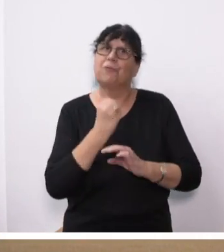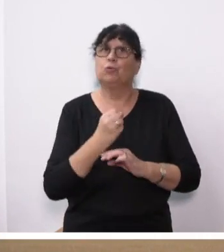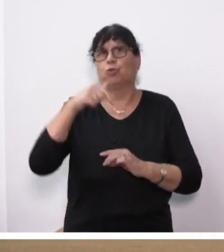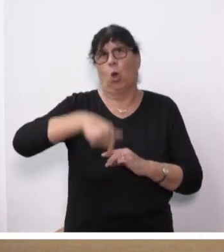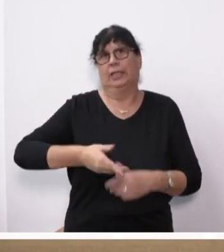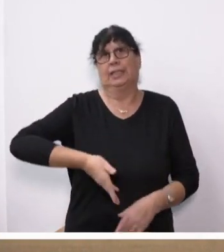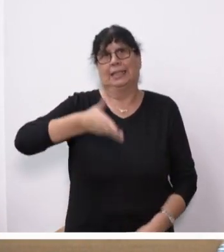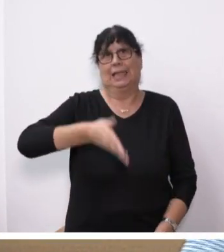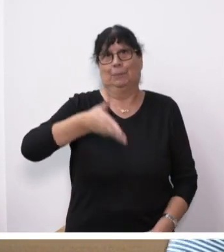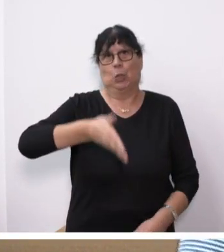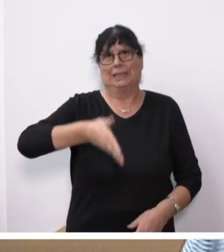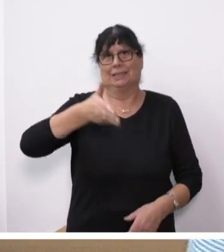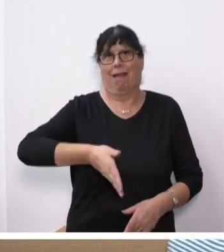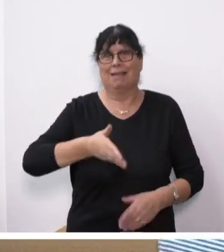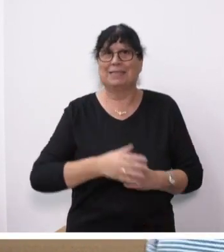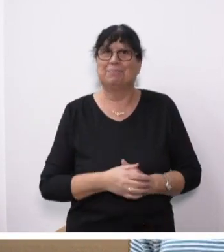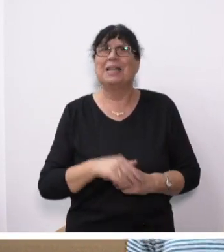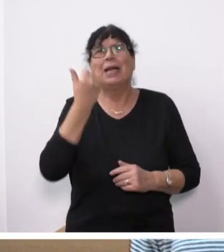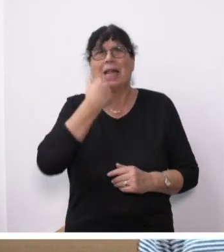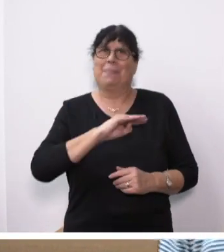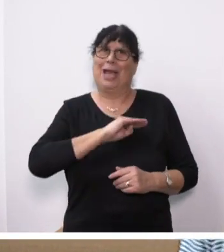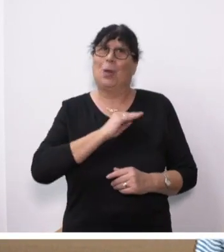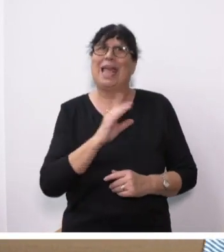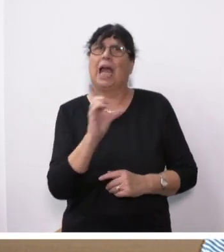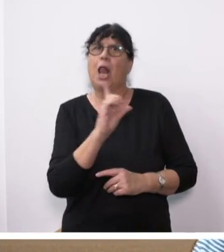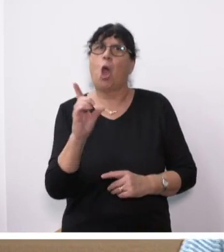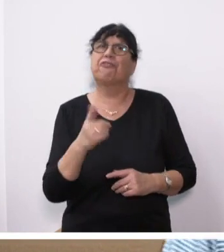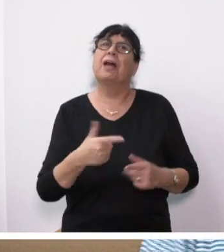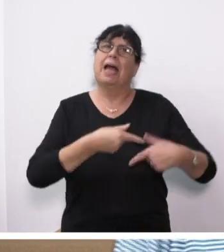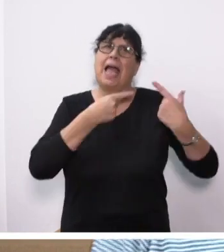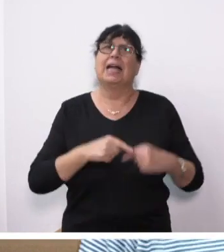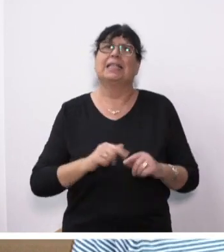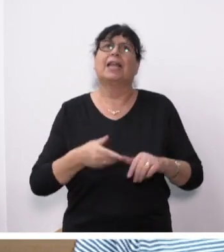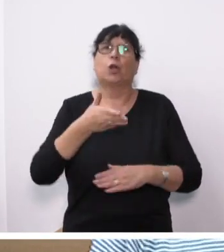heutigen Geburtstag auszusprechen. Lieber Kollege Löw, herzlichen Glückwunsch.